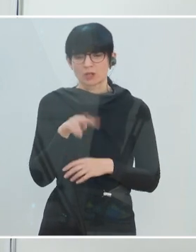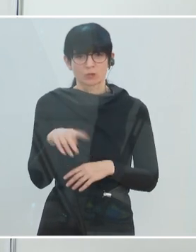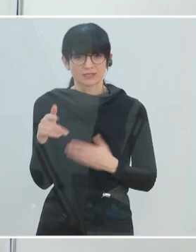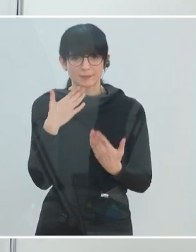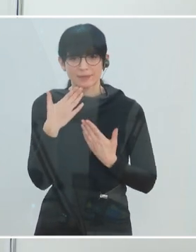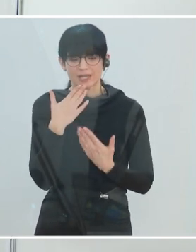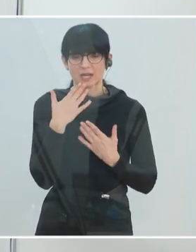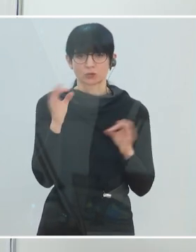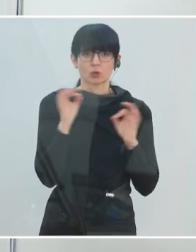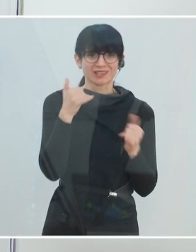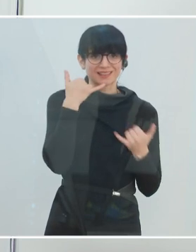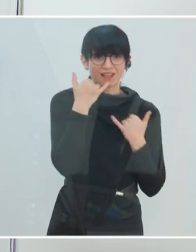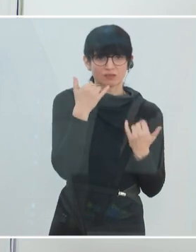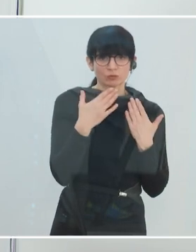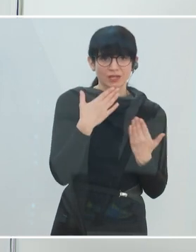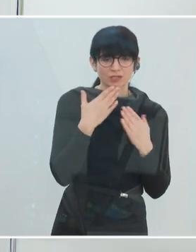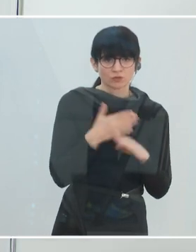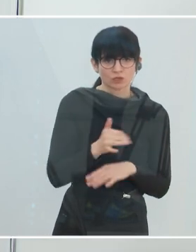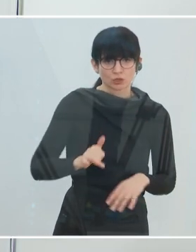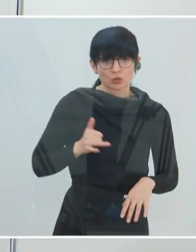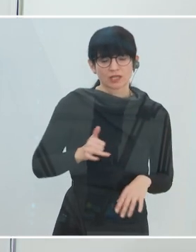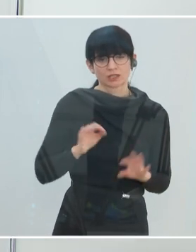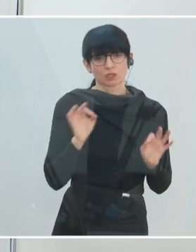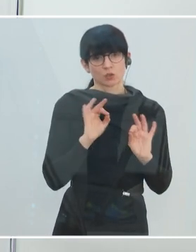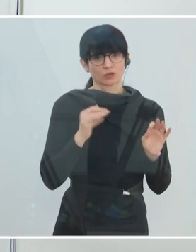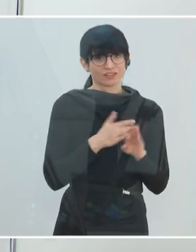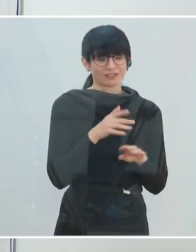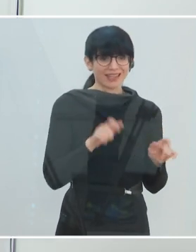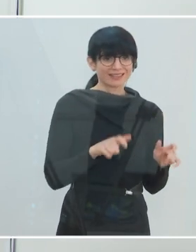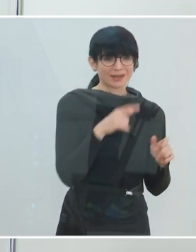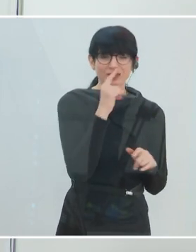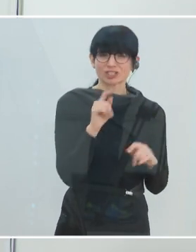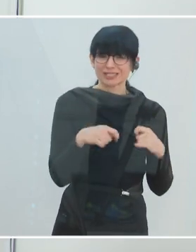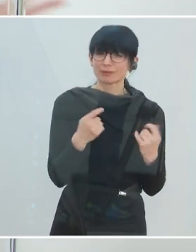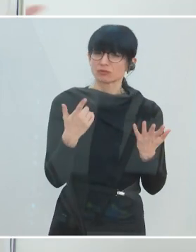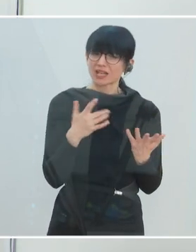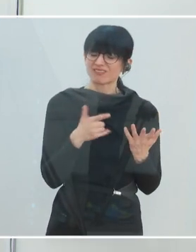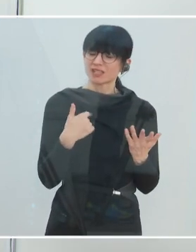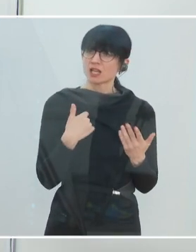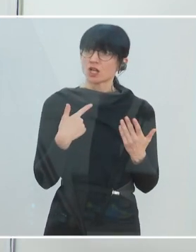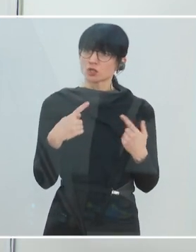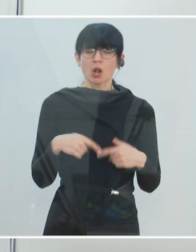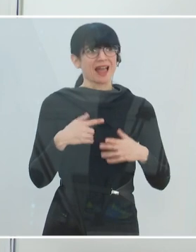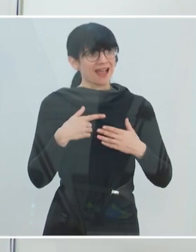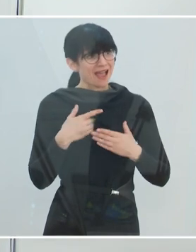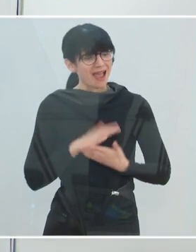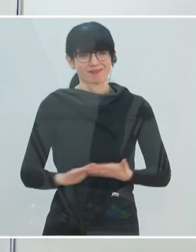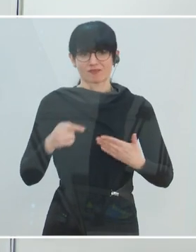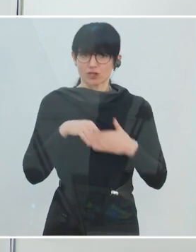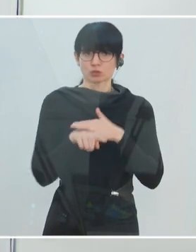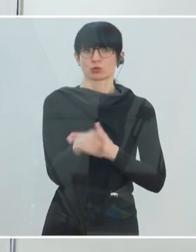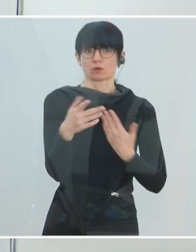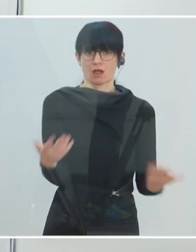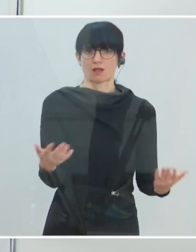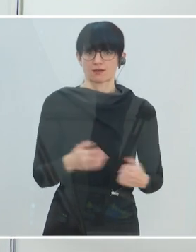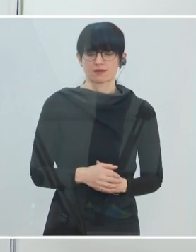sein oder eine Telefonberatung für Jugendliche. Das kann ein Angebot für ältere Menschen sein und so weiter. Es sind ganz viel Angeboten, die es ja auch schon gibt